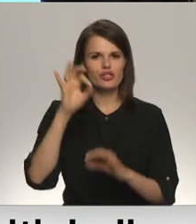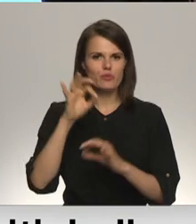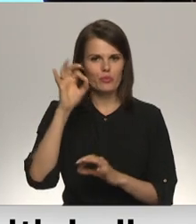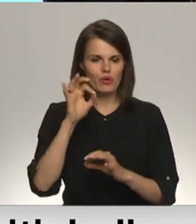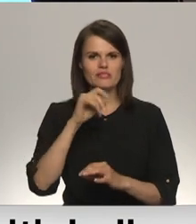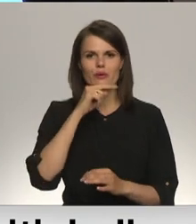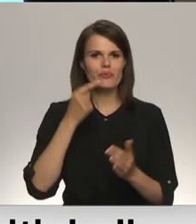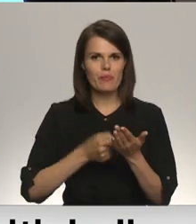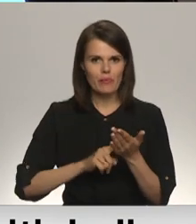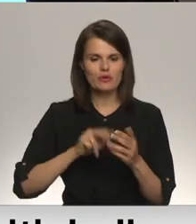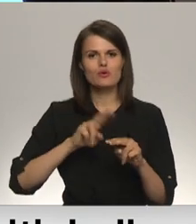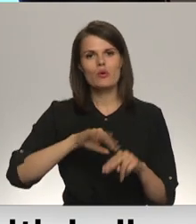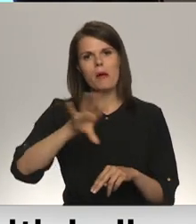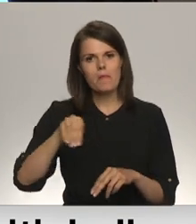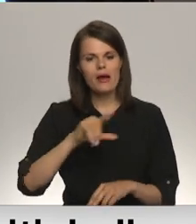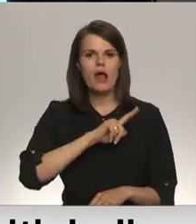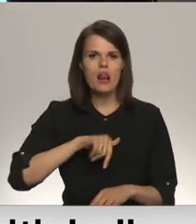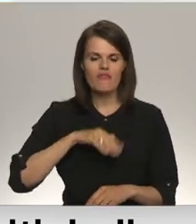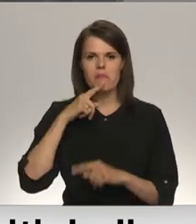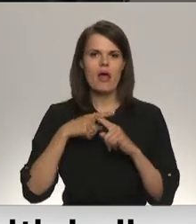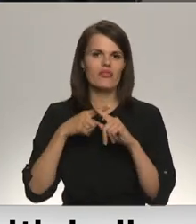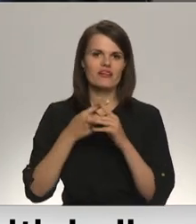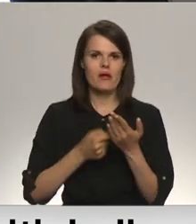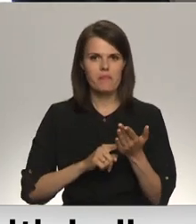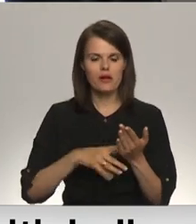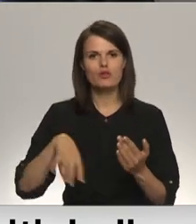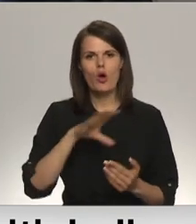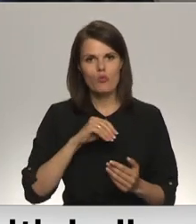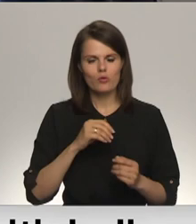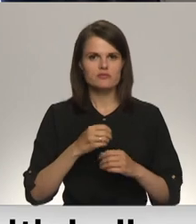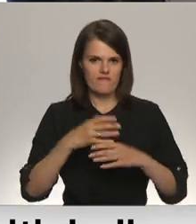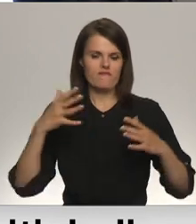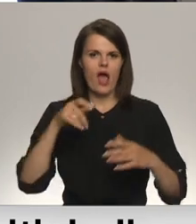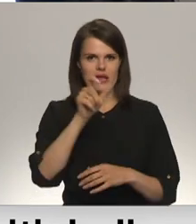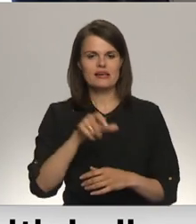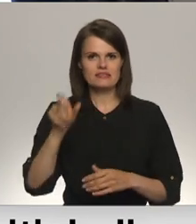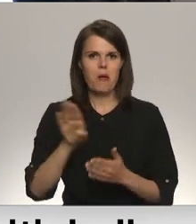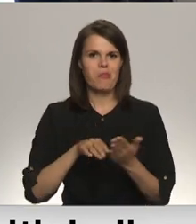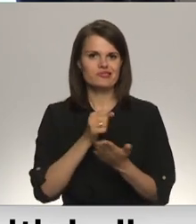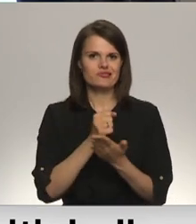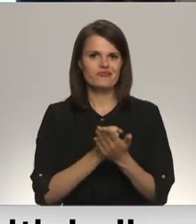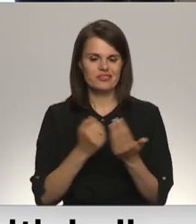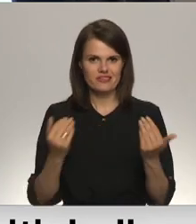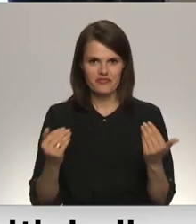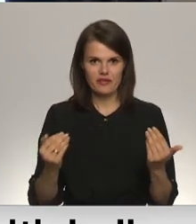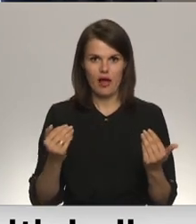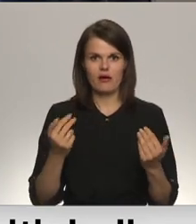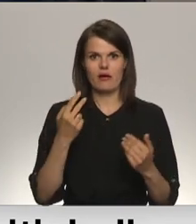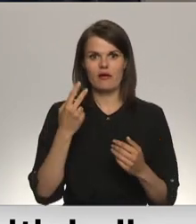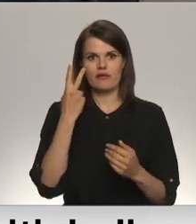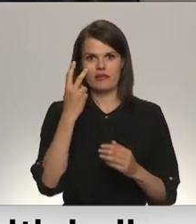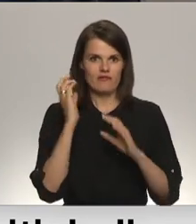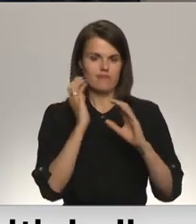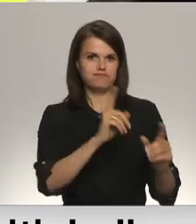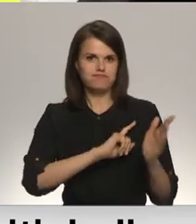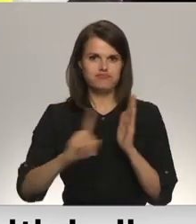pasēmu un atlikušie ar Latvijas un Baltkrievijas pasēmu. Mums braucēja vairāk palicis. Kā ir bezvīžu režīms? Iedomājieties divi autobuses.